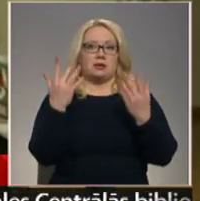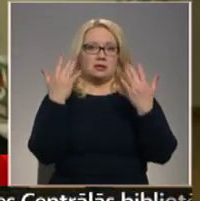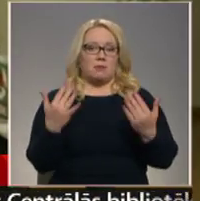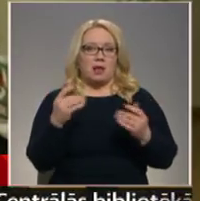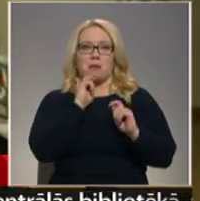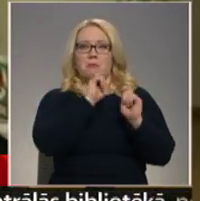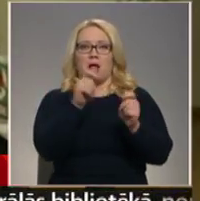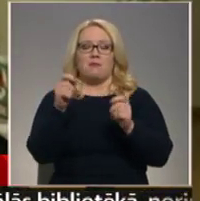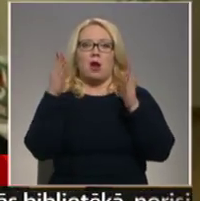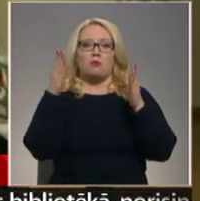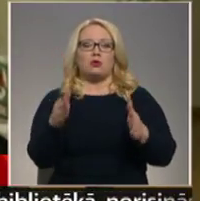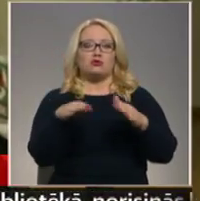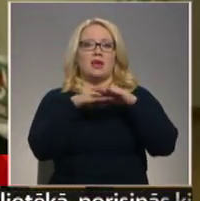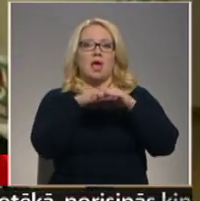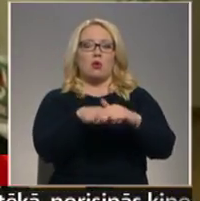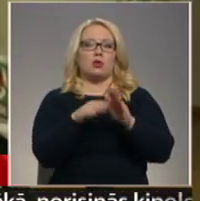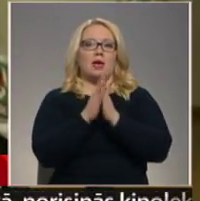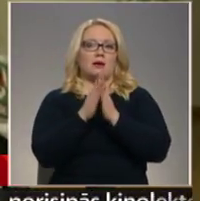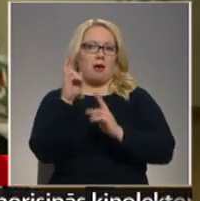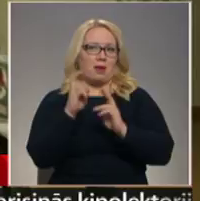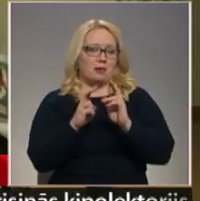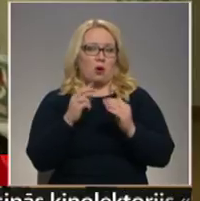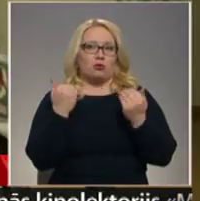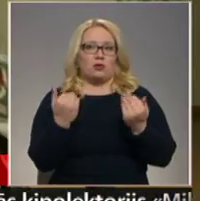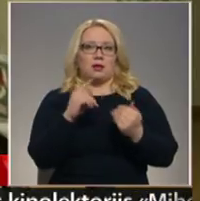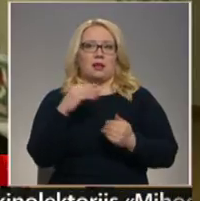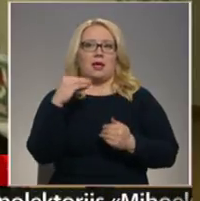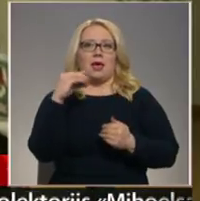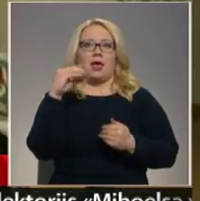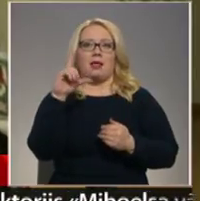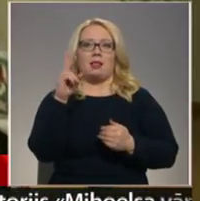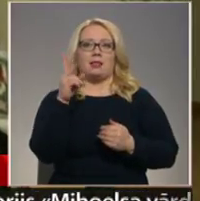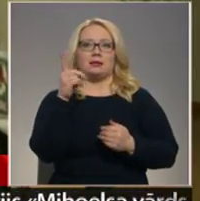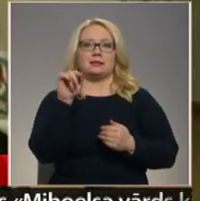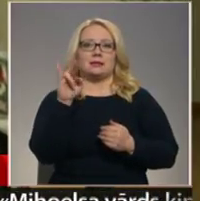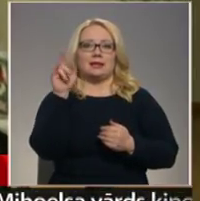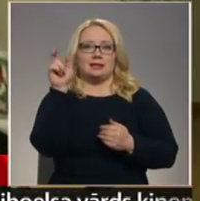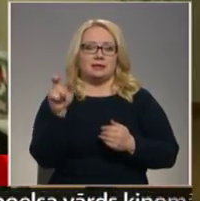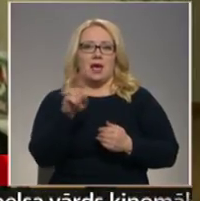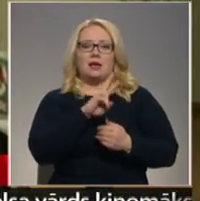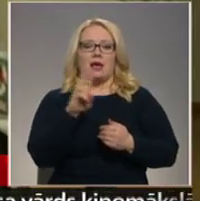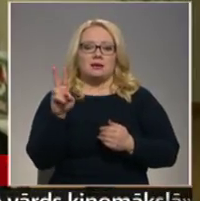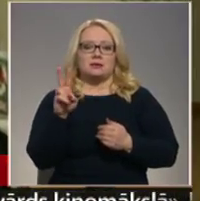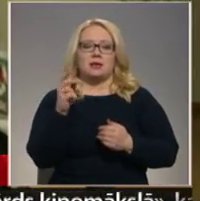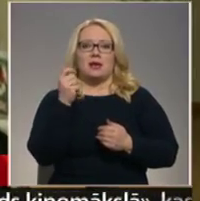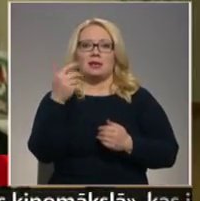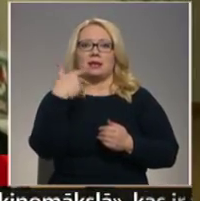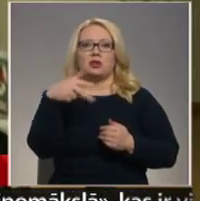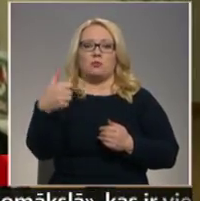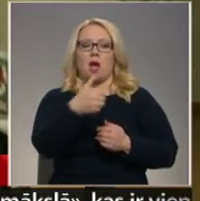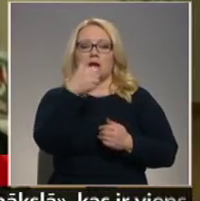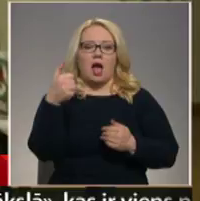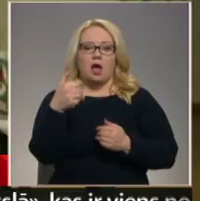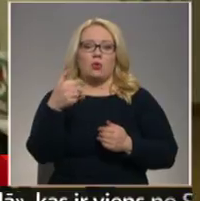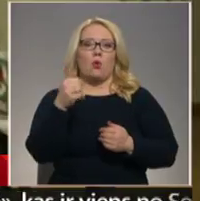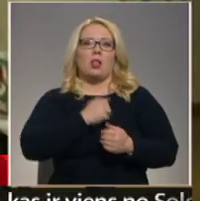balvas par mūžu ieguldījumu grāmatniecībā. Tas šogad ir Jānis Elksnes Kurš, jo vairāk gandrīz 30 gadus vada